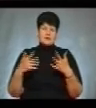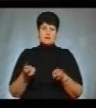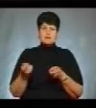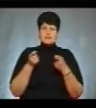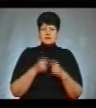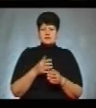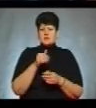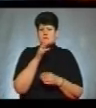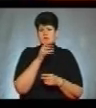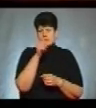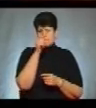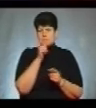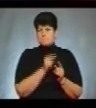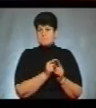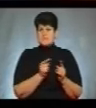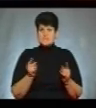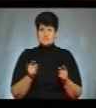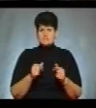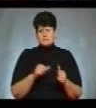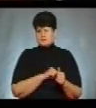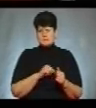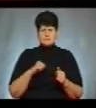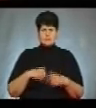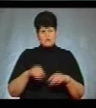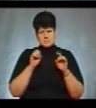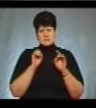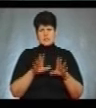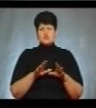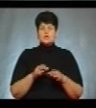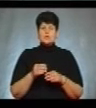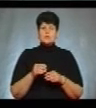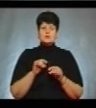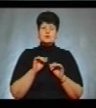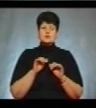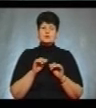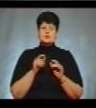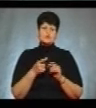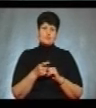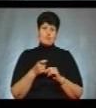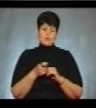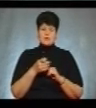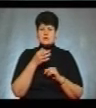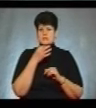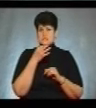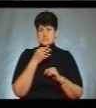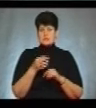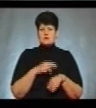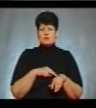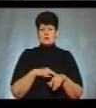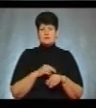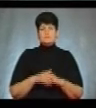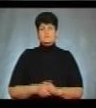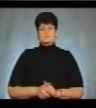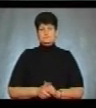під час місячника добровільної здачі зброї, повідомив начальник сектору контролю за обігом зброї Тернопільського відділу поліції Федір